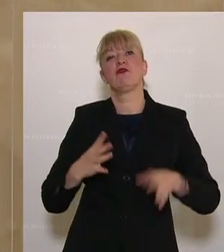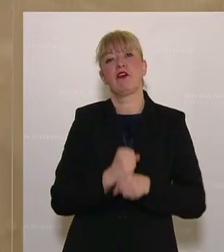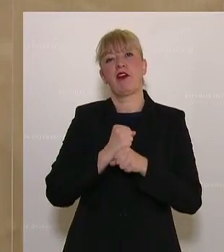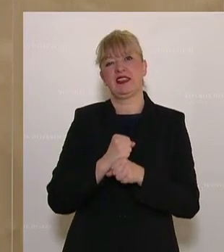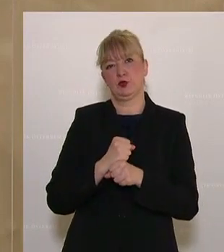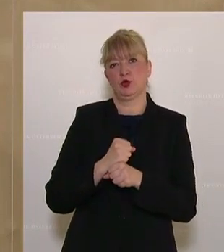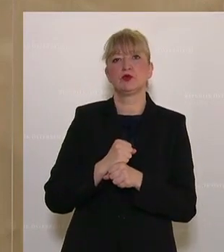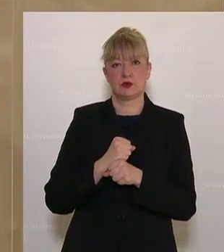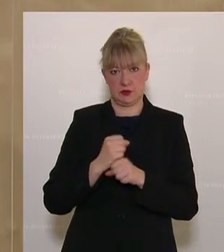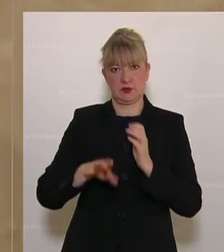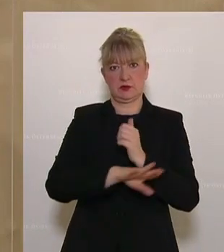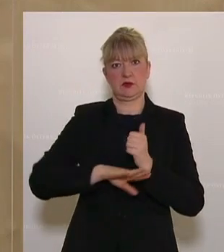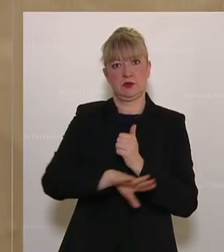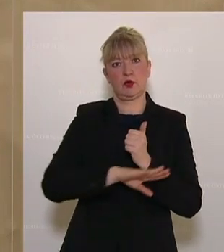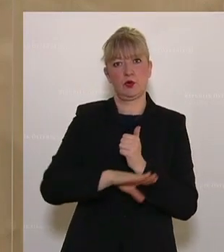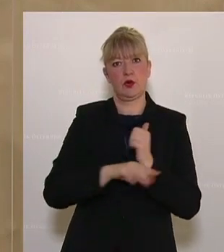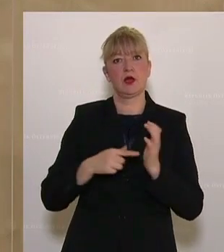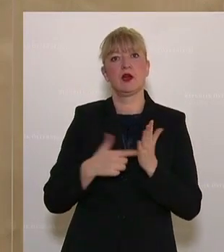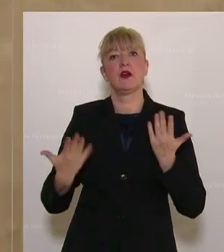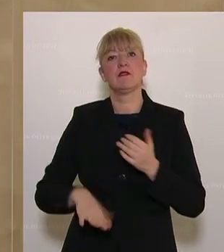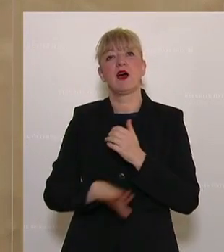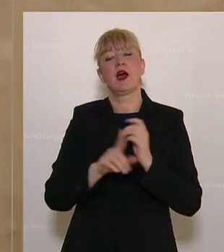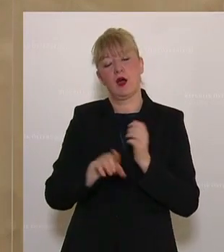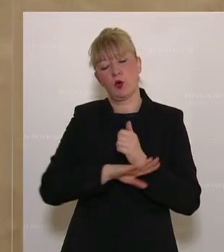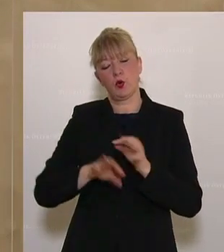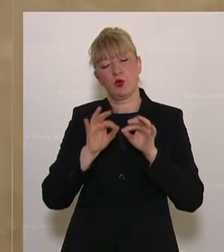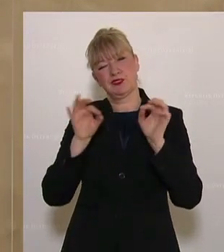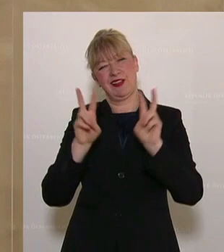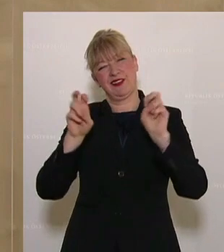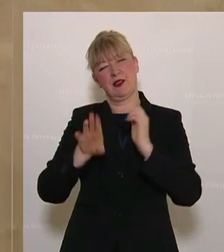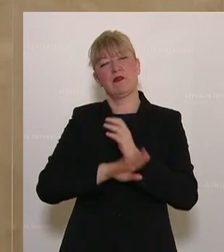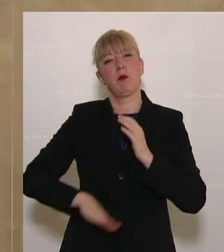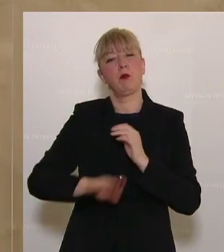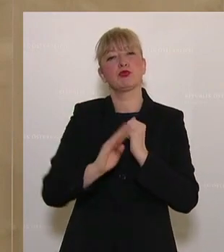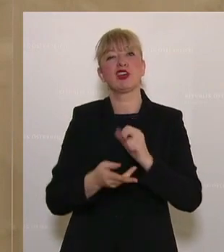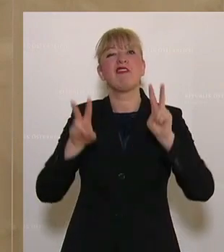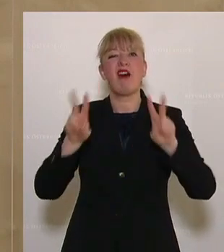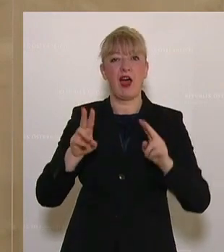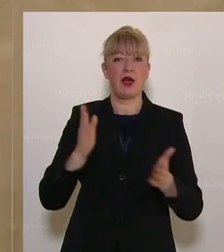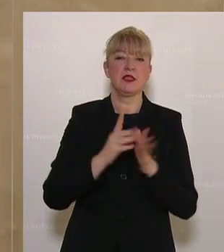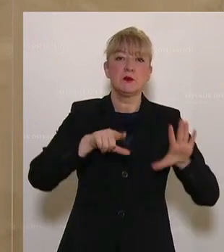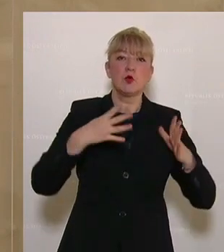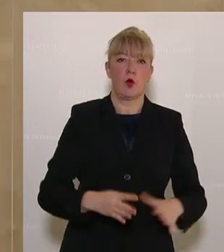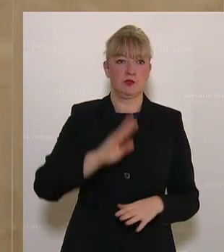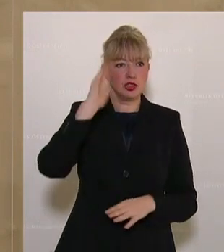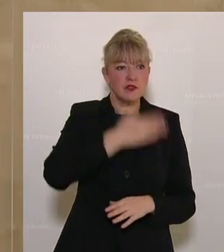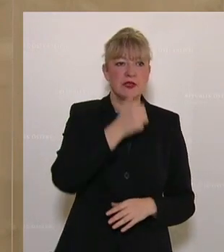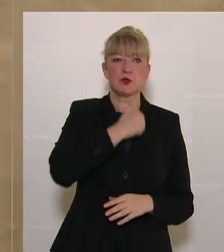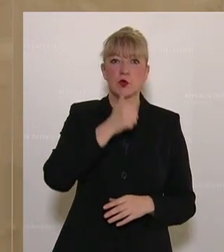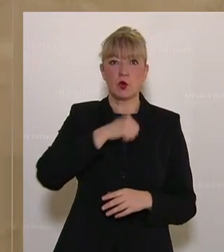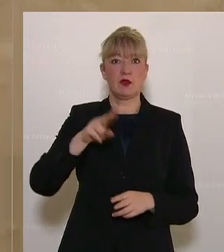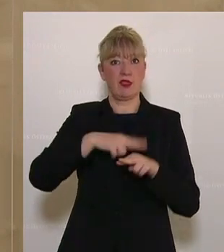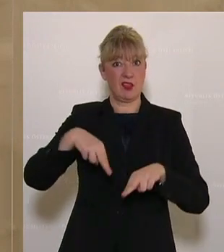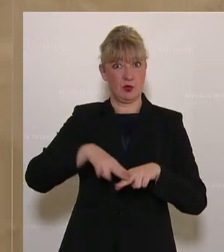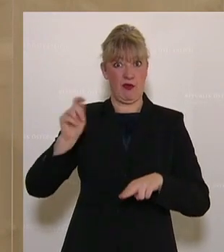Grundsatz, nämlich den Grundsatz der Budgetwahrheit. 97 schwarz-grüne Nationalratsabgeordnete werden